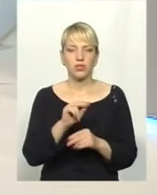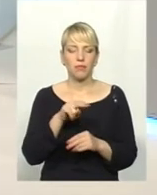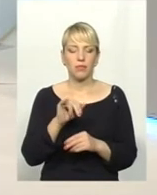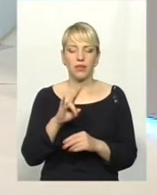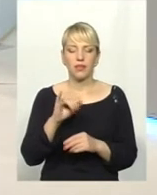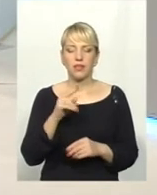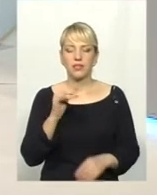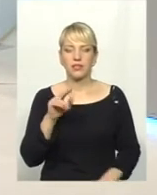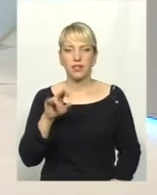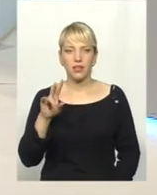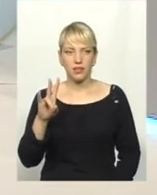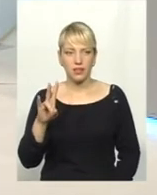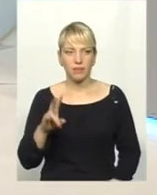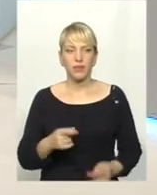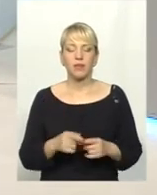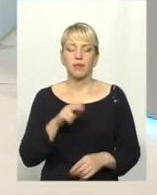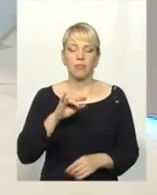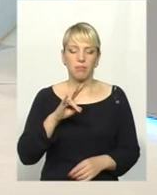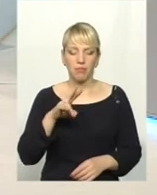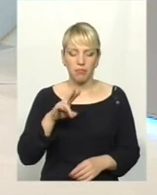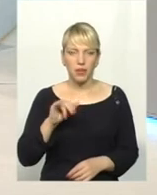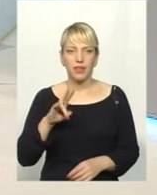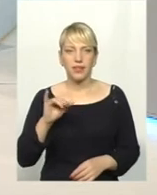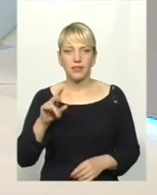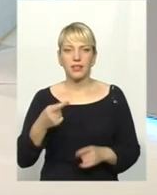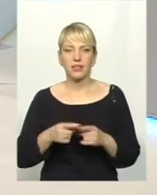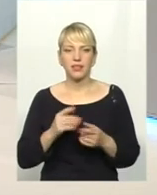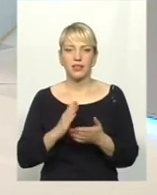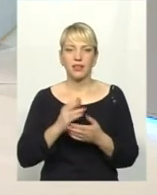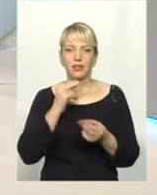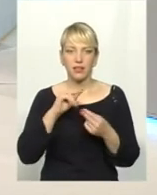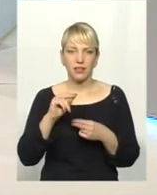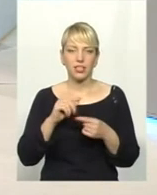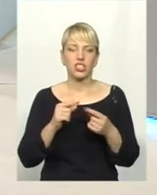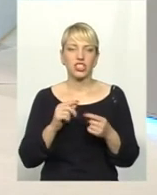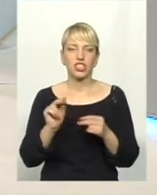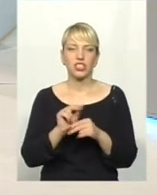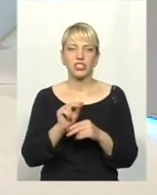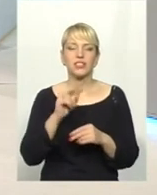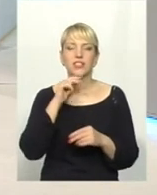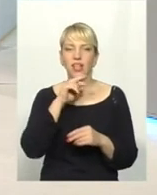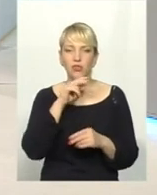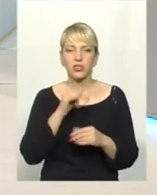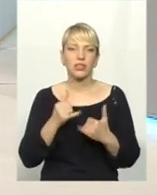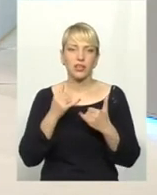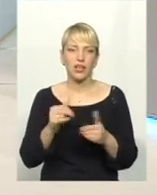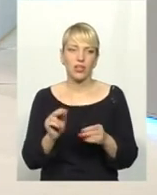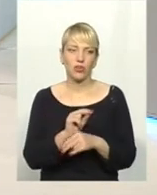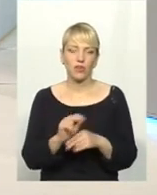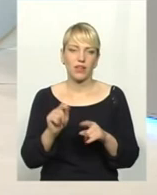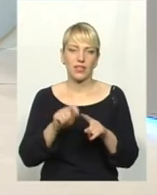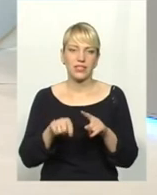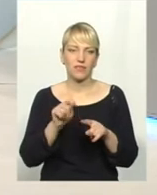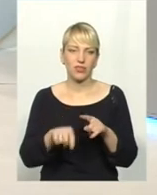пініцилін, водоразчинний пініцилін є самим кращим засобом для лікування сифілісу. Але